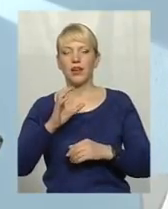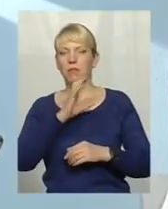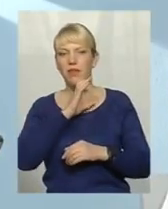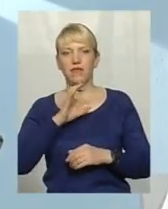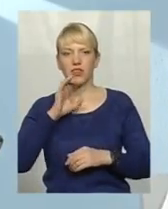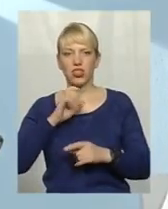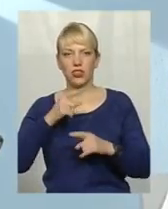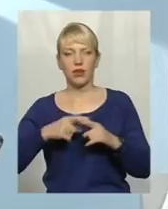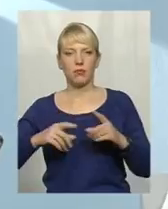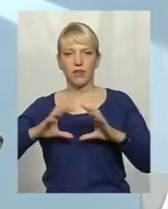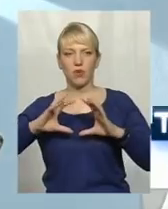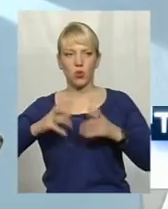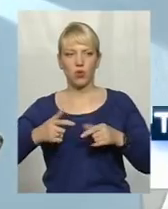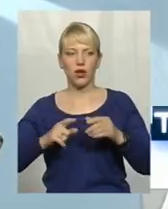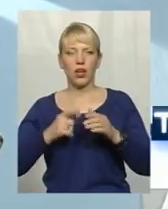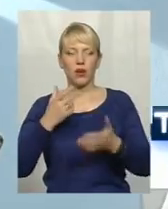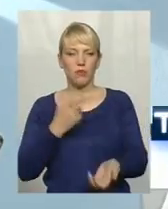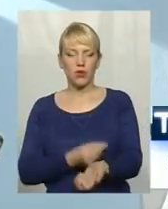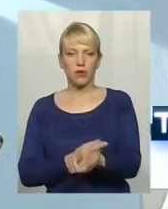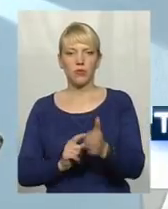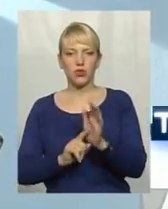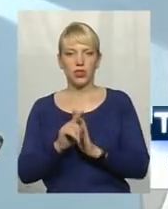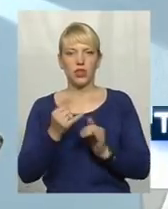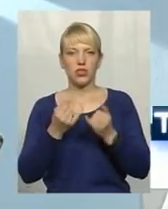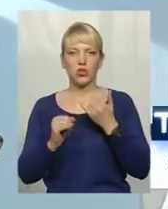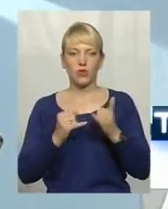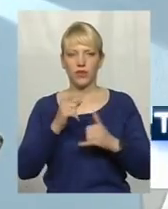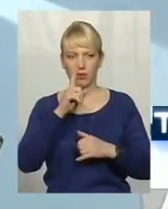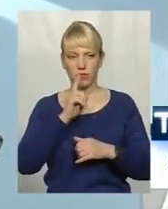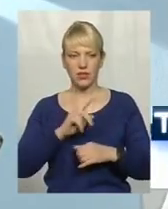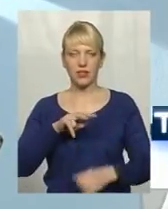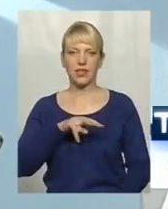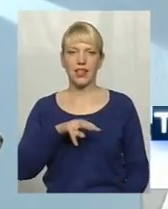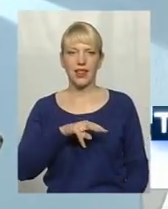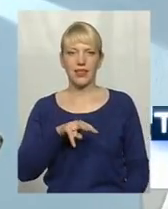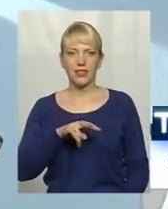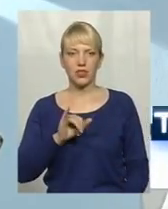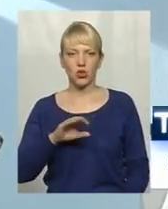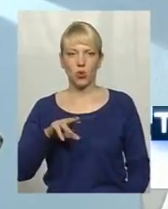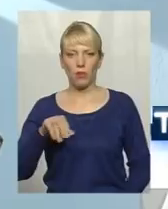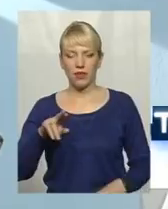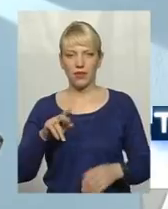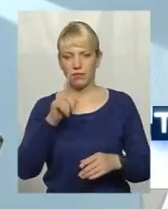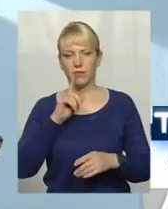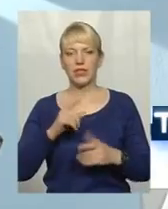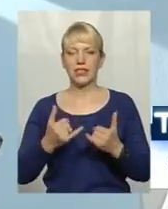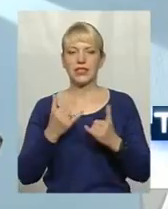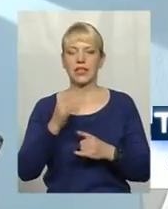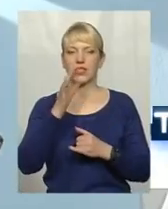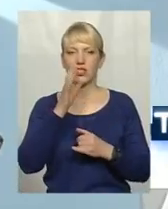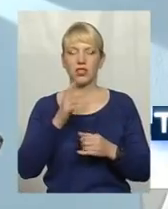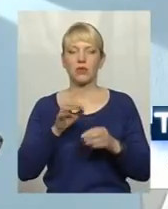проводиться щеплення починаючи з жовтня місяця, жовтень-листопад. Тому самий час зараз проводити